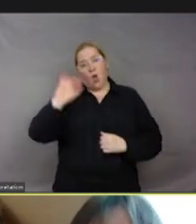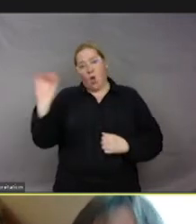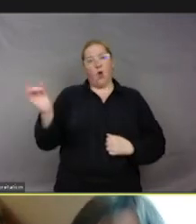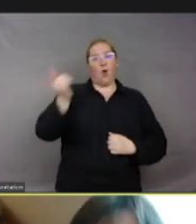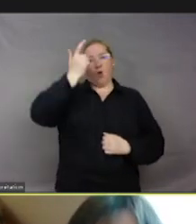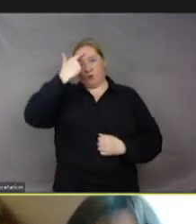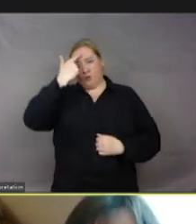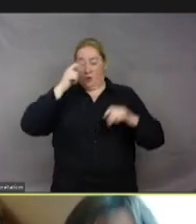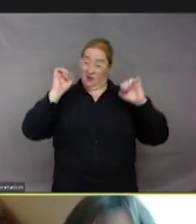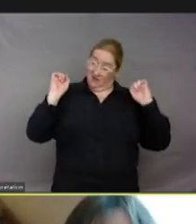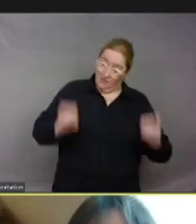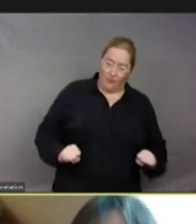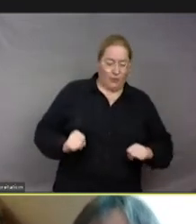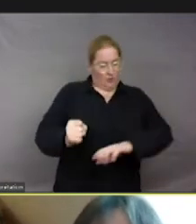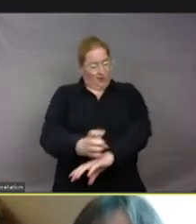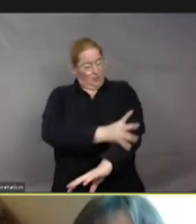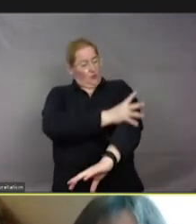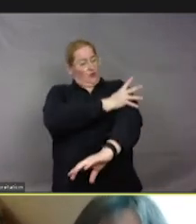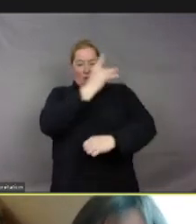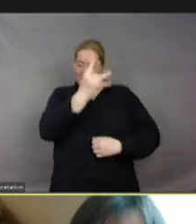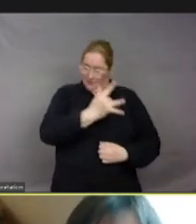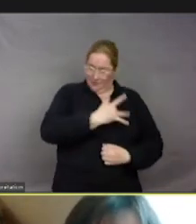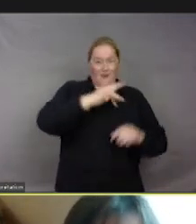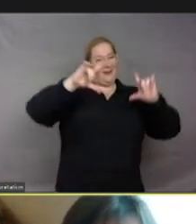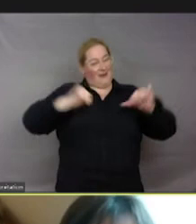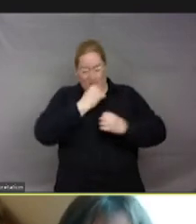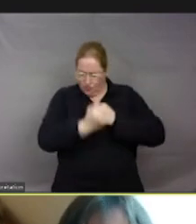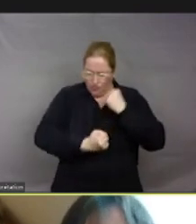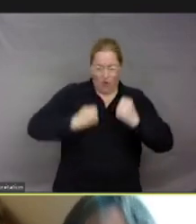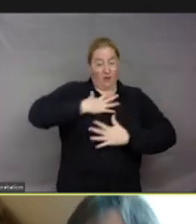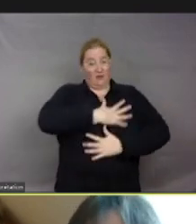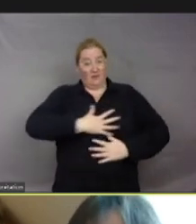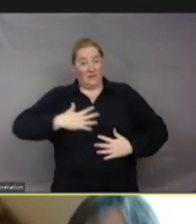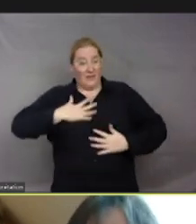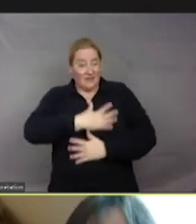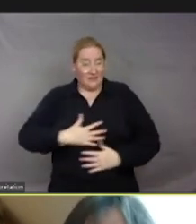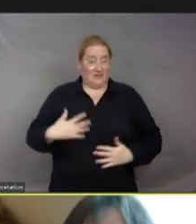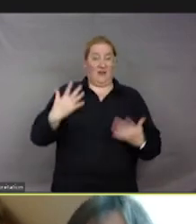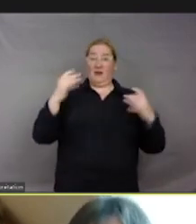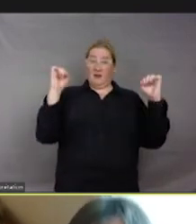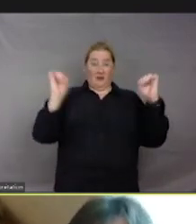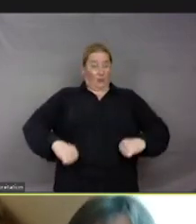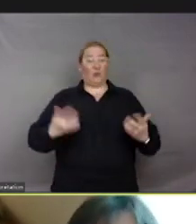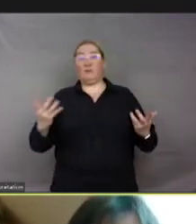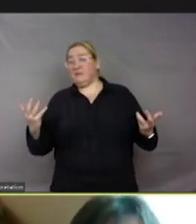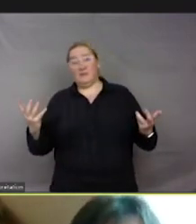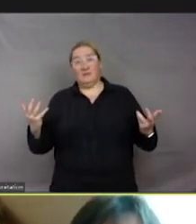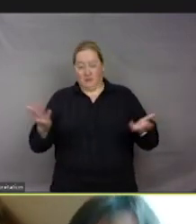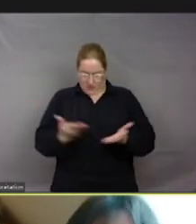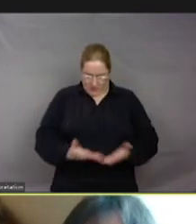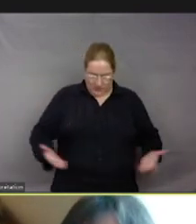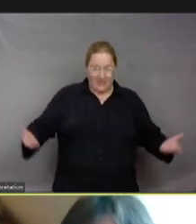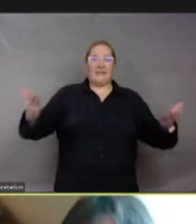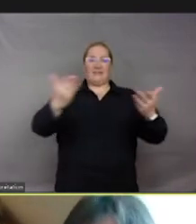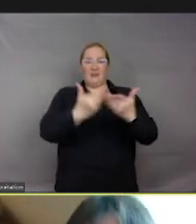capable d'éprouver des émotions, d'éprouver la douleur, le plaisir. Il est capable d'être dans une situation